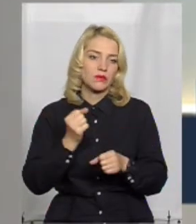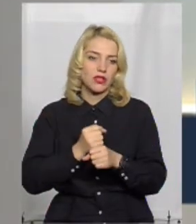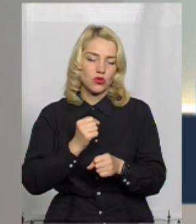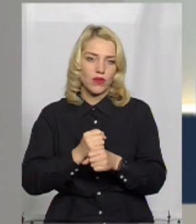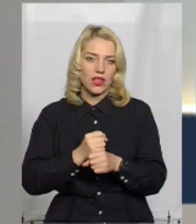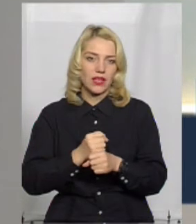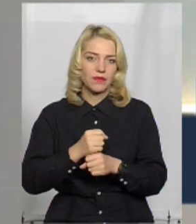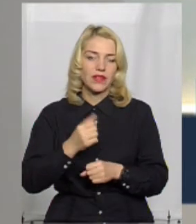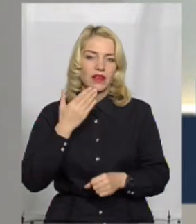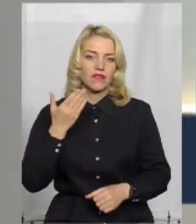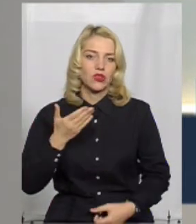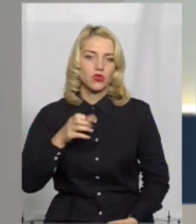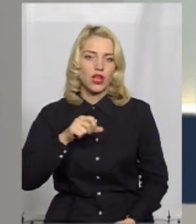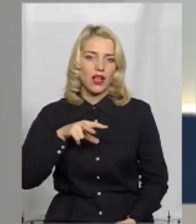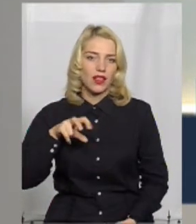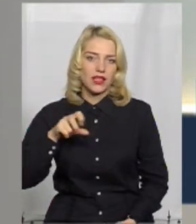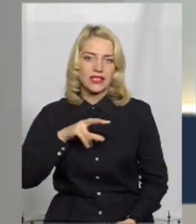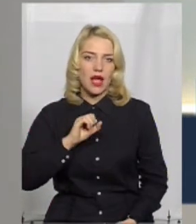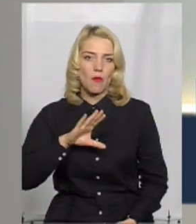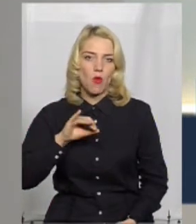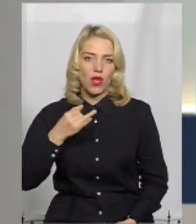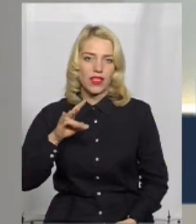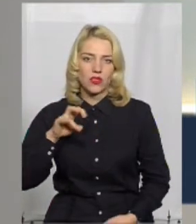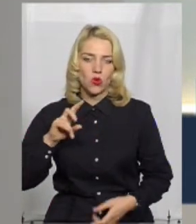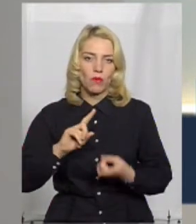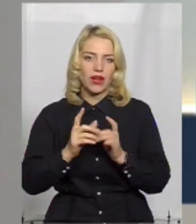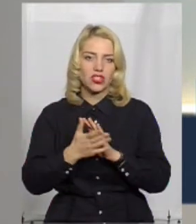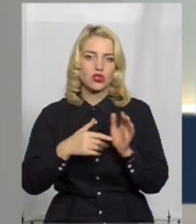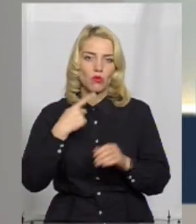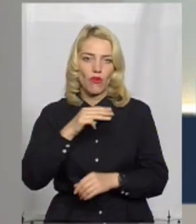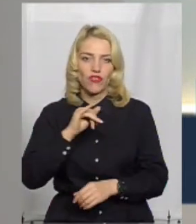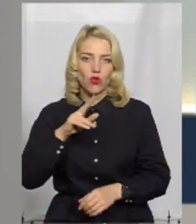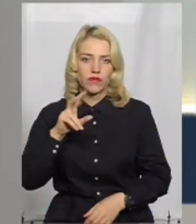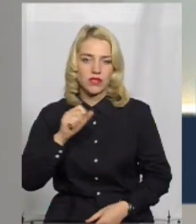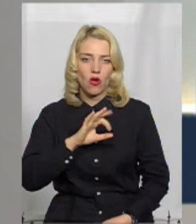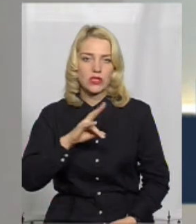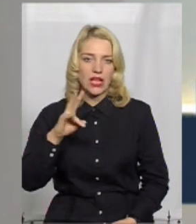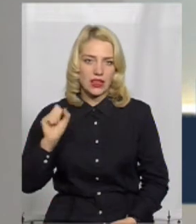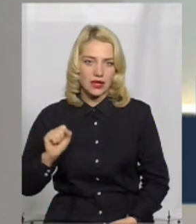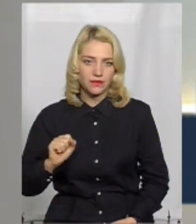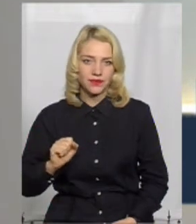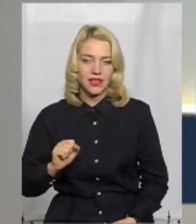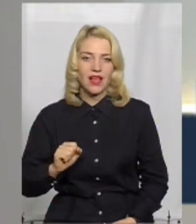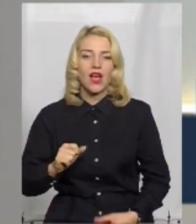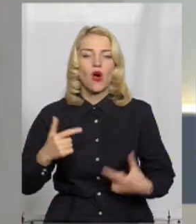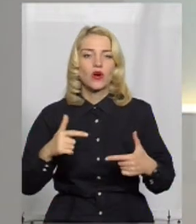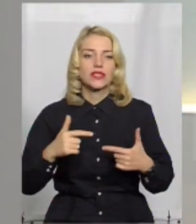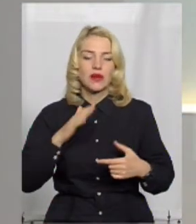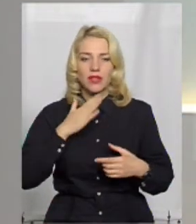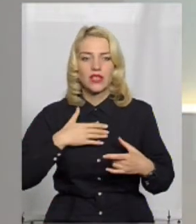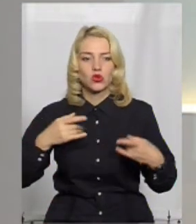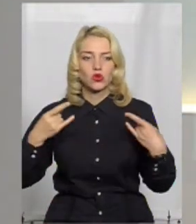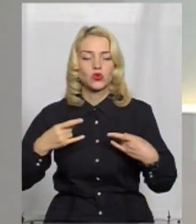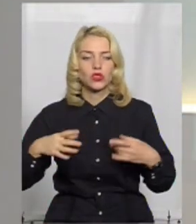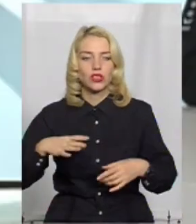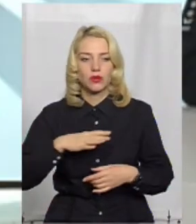ведуча Алла Самойленко, на жестову мову перекладала Оксана Фіновська. Гостями студії